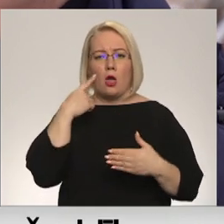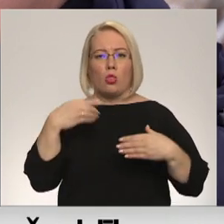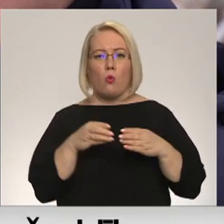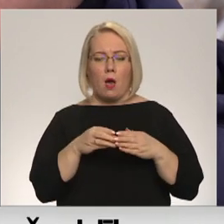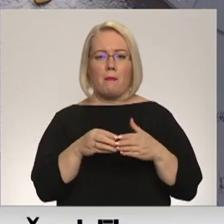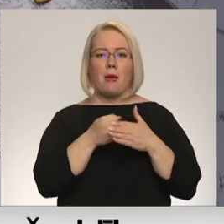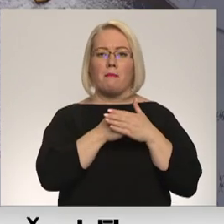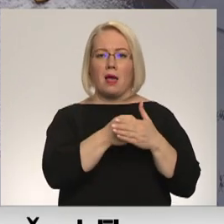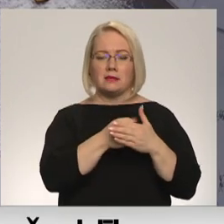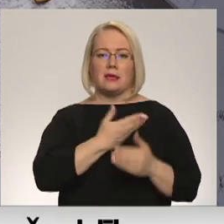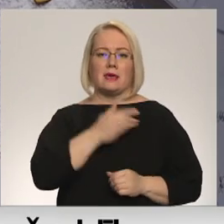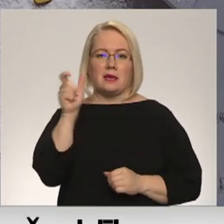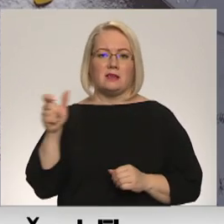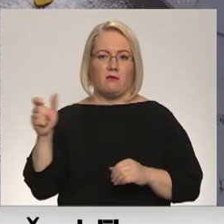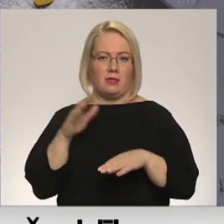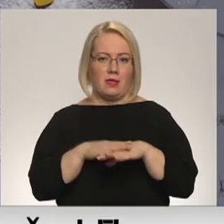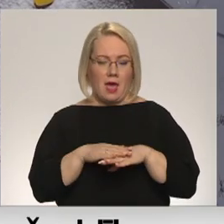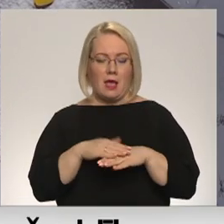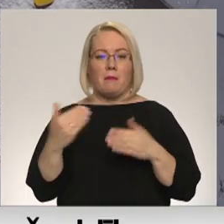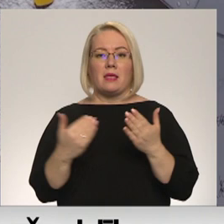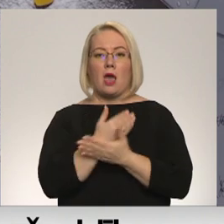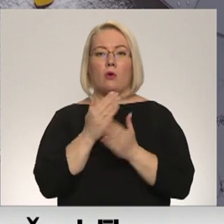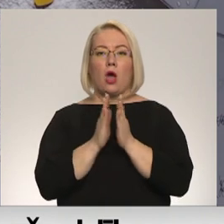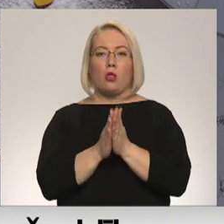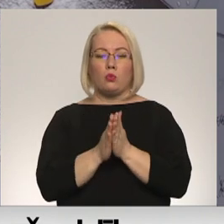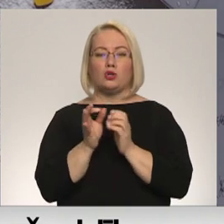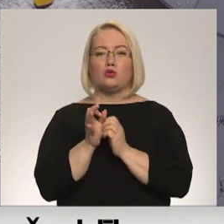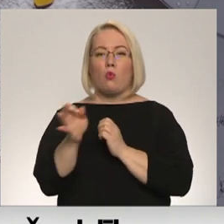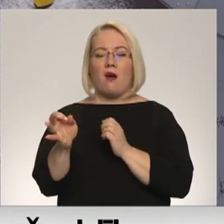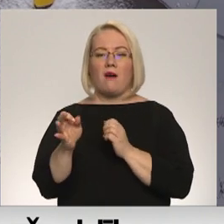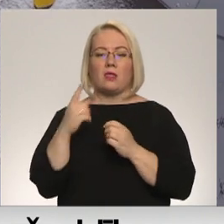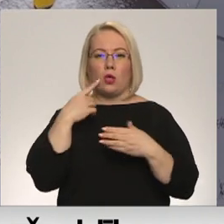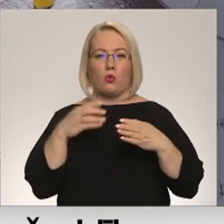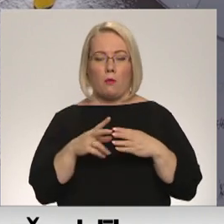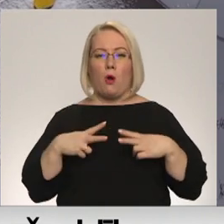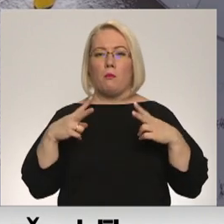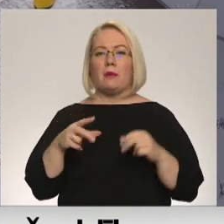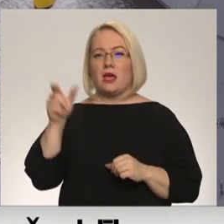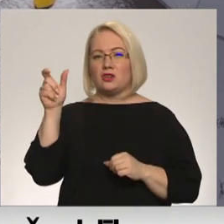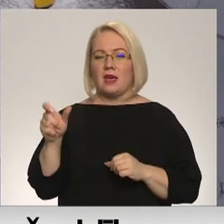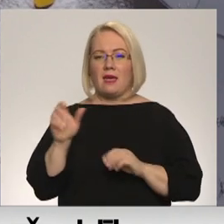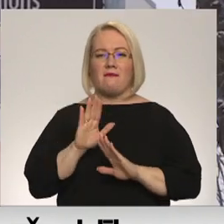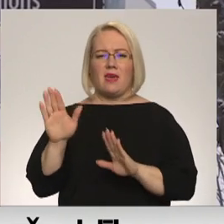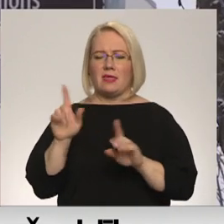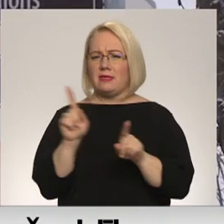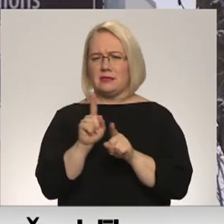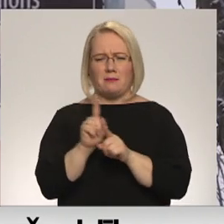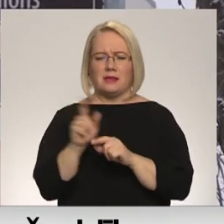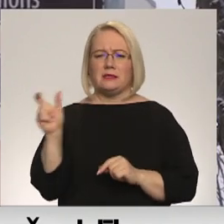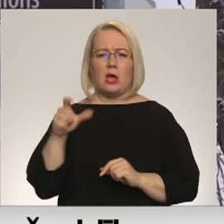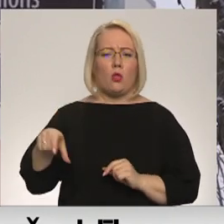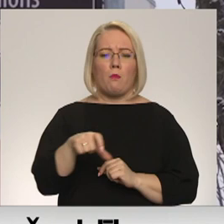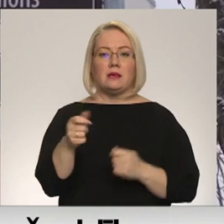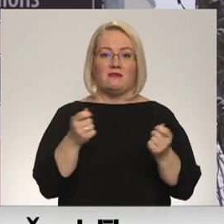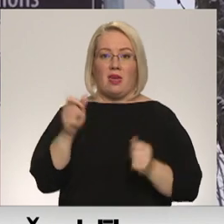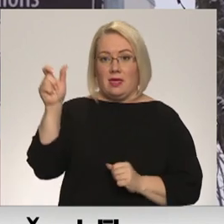iedzīvotāju dēļ. Jaunā lūdzas novada dome, kurā priekšsēdētāja vietnieks gan ir tas pats ilgadējais zilupes vadītājs Oļiks